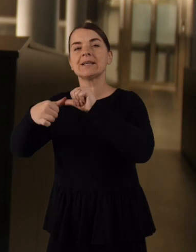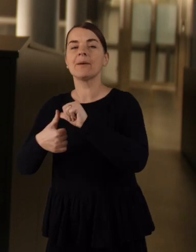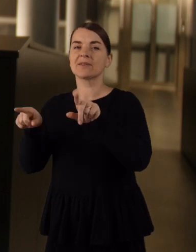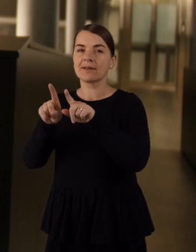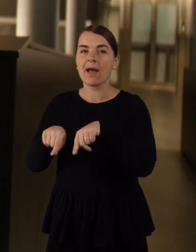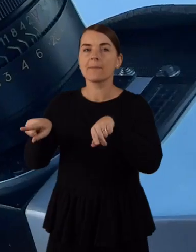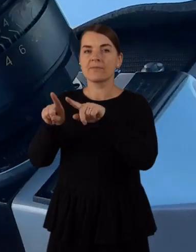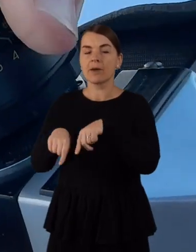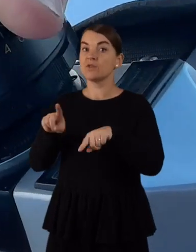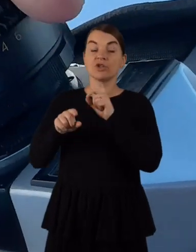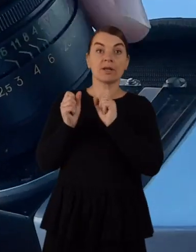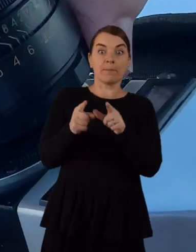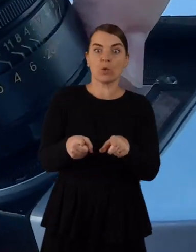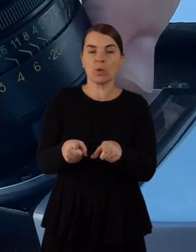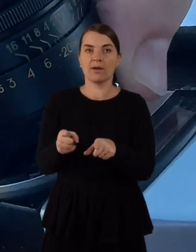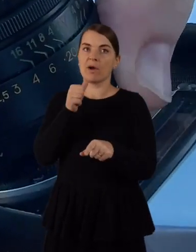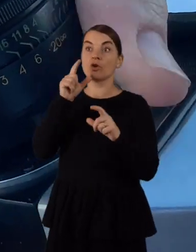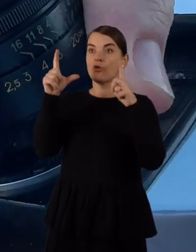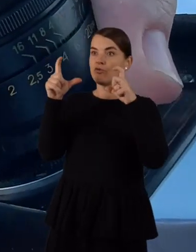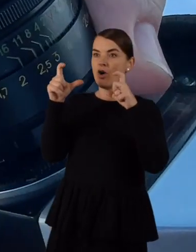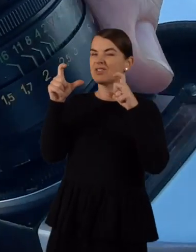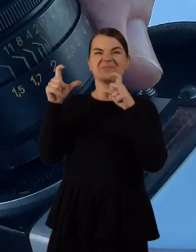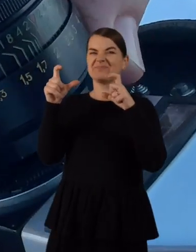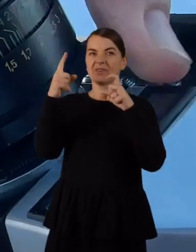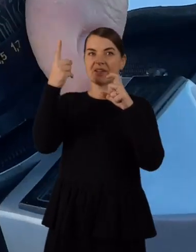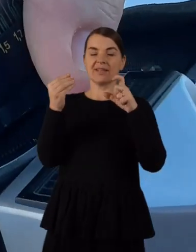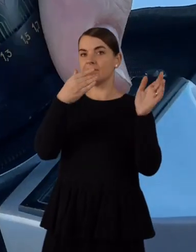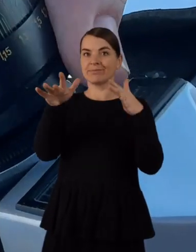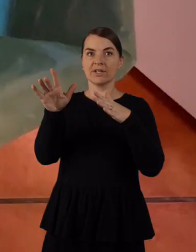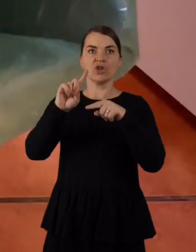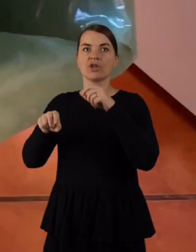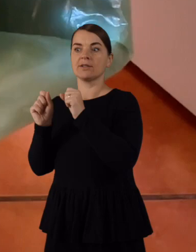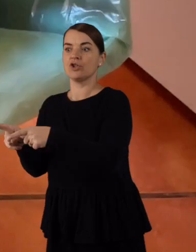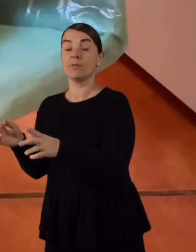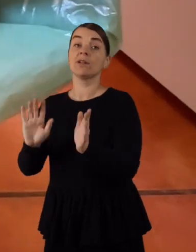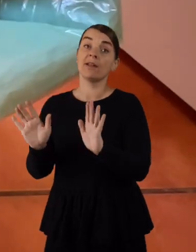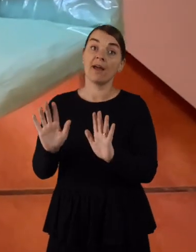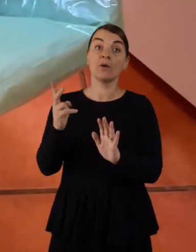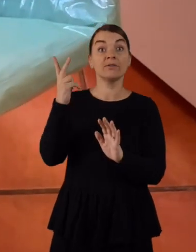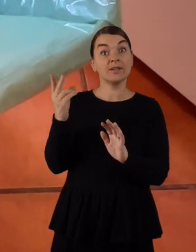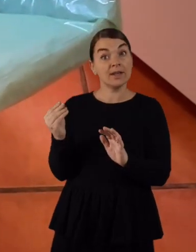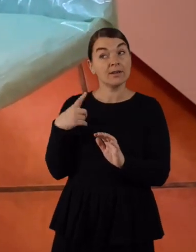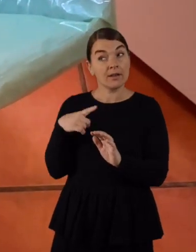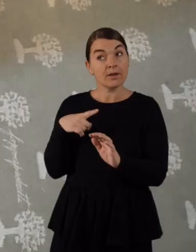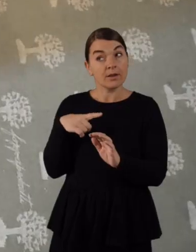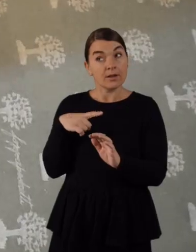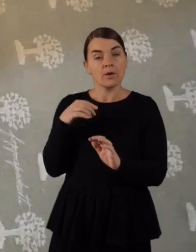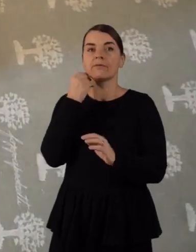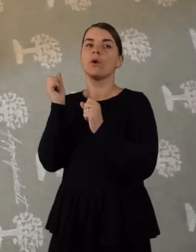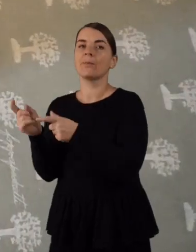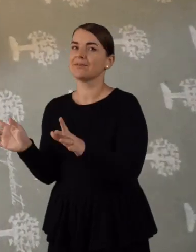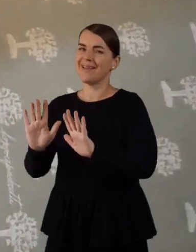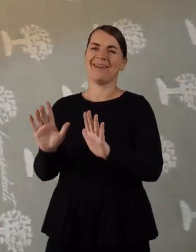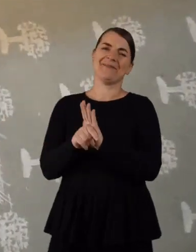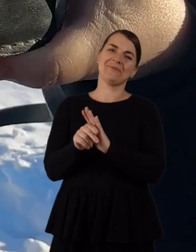ilgamžiai. Tai yra neišmetinėti fotoaparatas, jeigu nepafotografuoji vieną dieną, tai iš karto neišmeti, o palauki dvi dienas ir tada išmeti. Jo